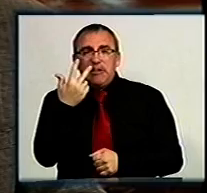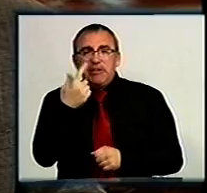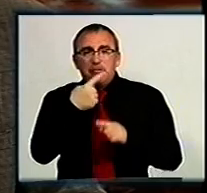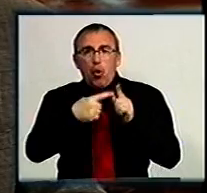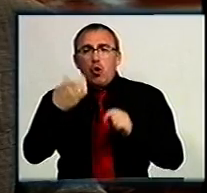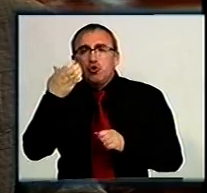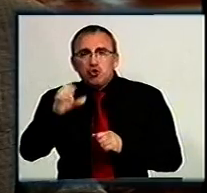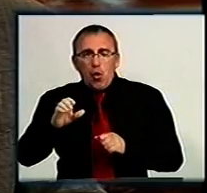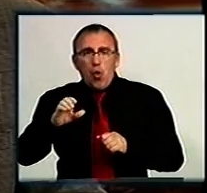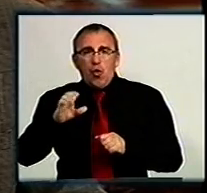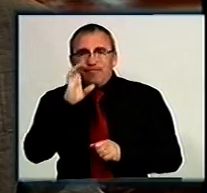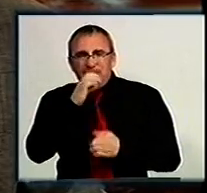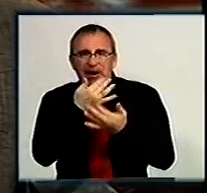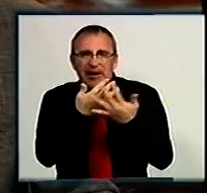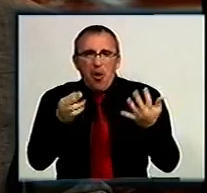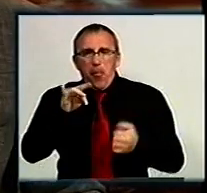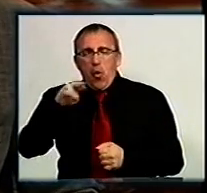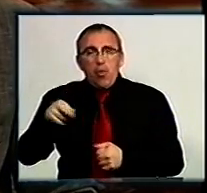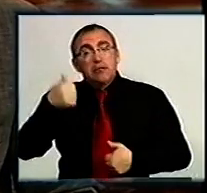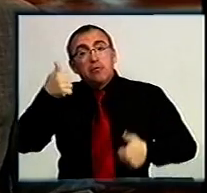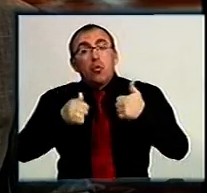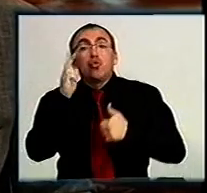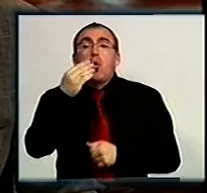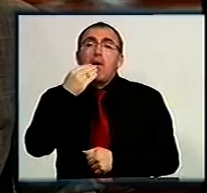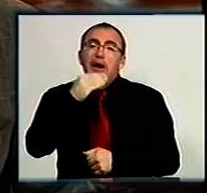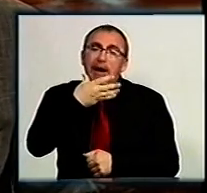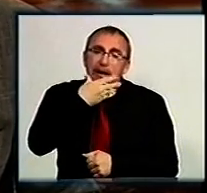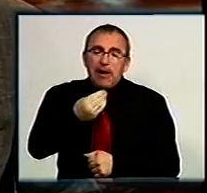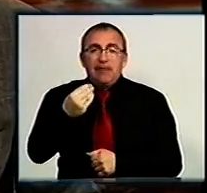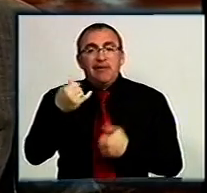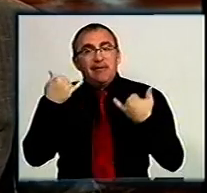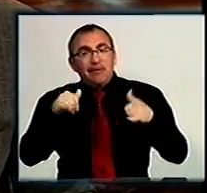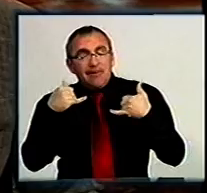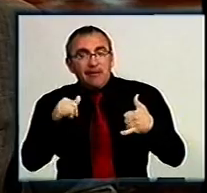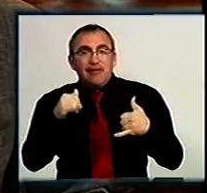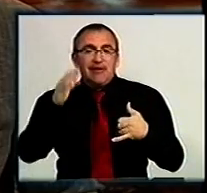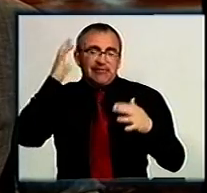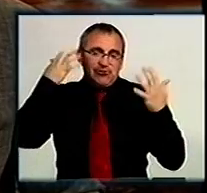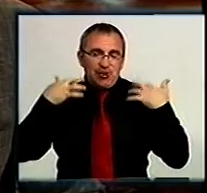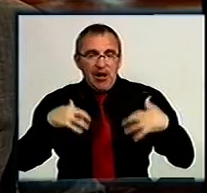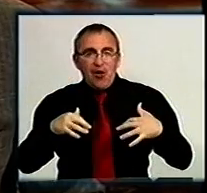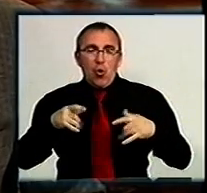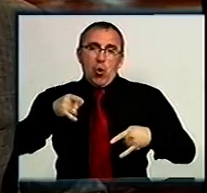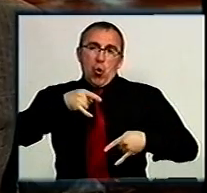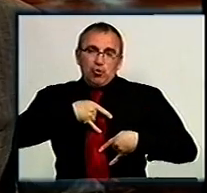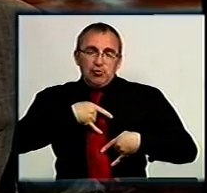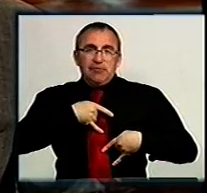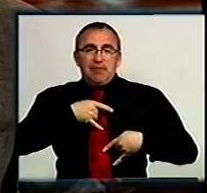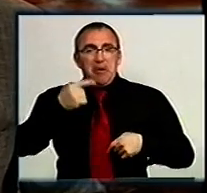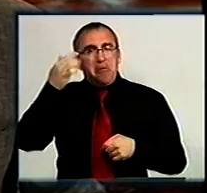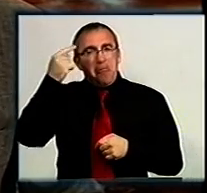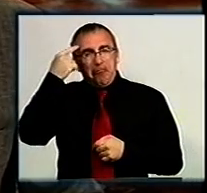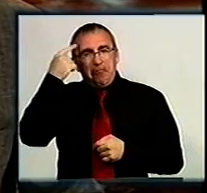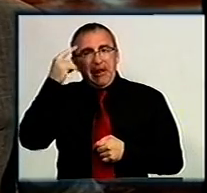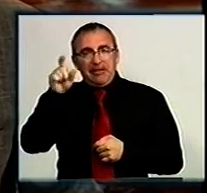чотирилапих різних порід. Змагалися хто красивіший. Дивували на виставці зачісками, костюмами та інтелектом.